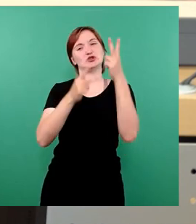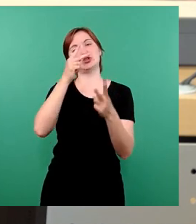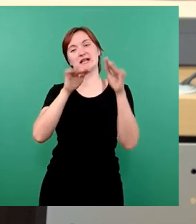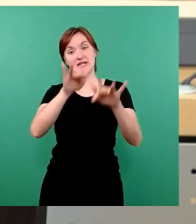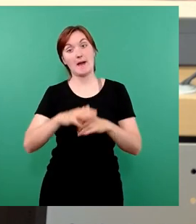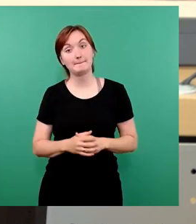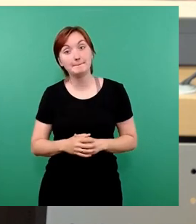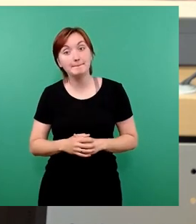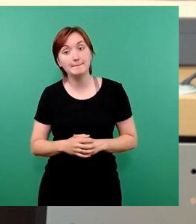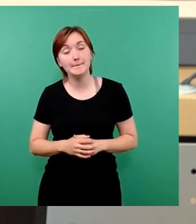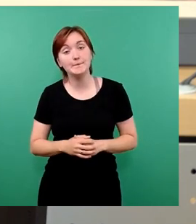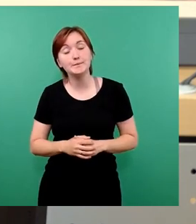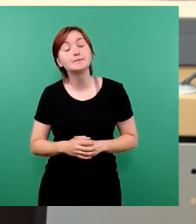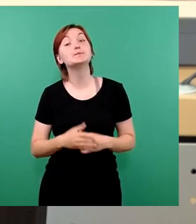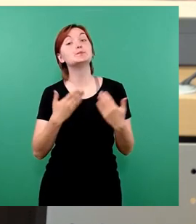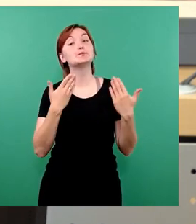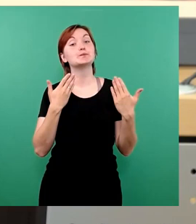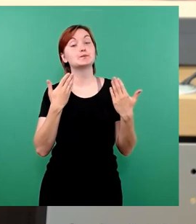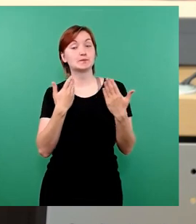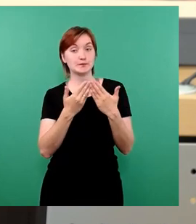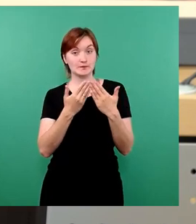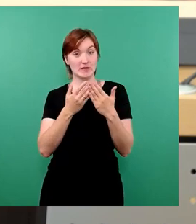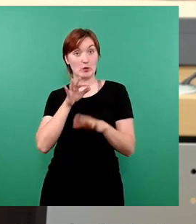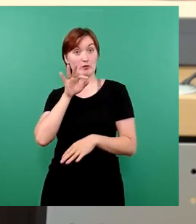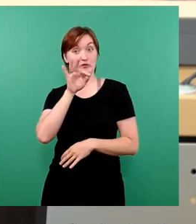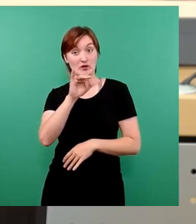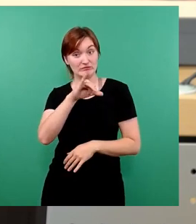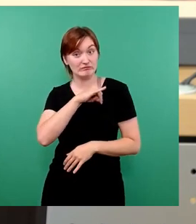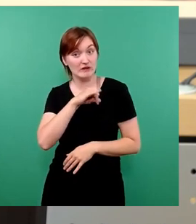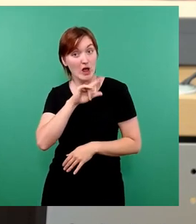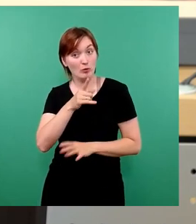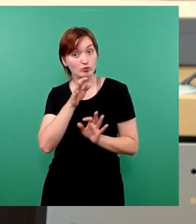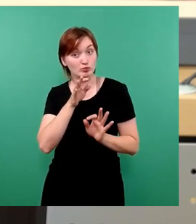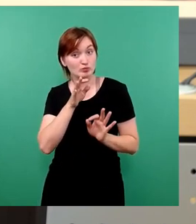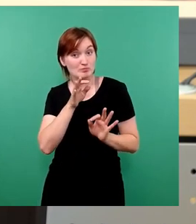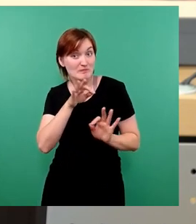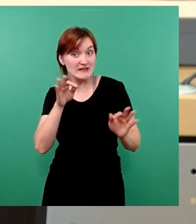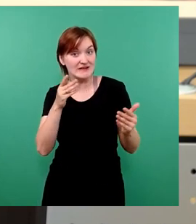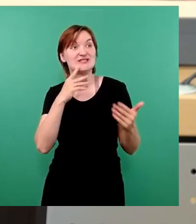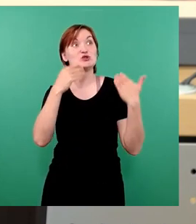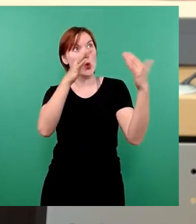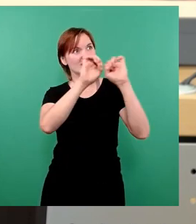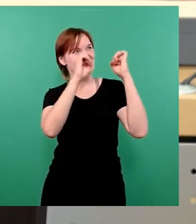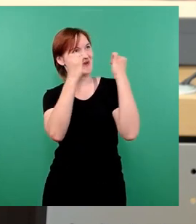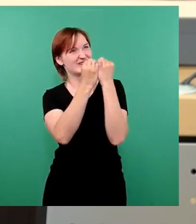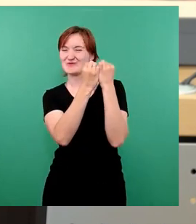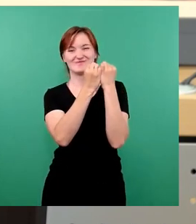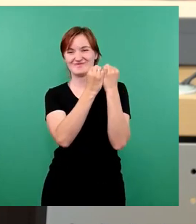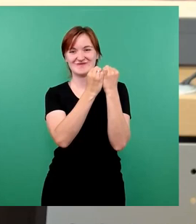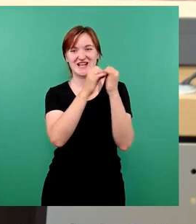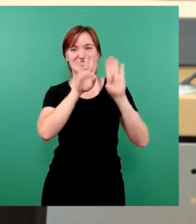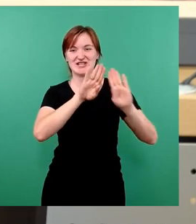auch in Ihrem Interesse sein, diese Situation schnellstmöglich zu beenden. Denn,